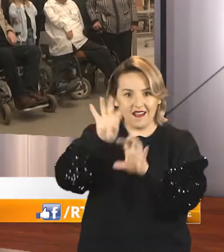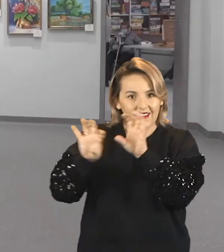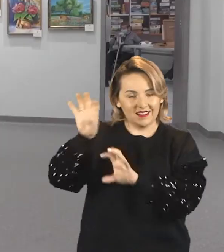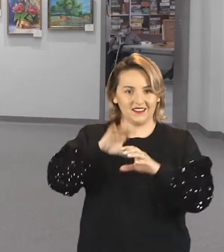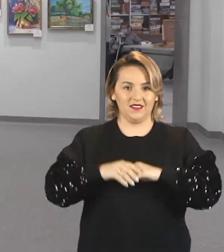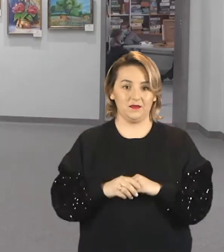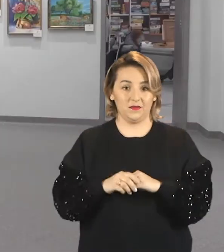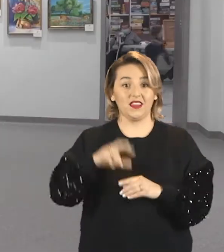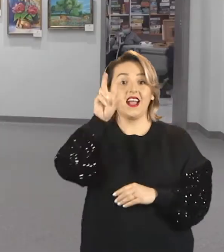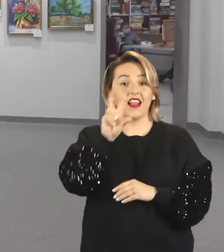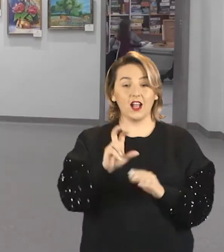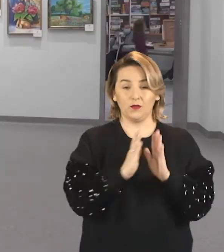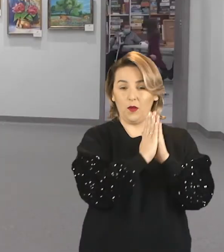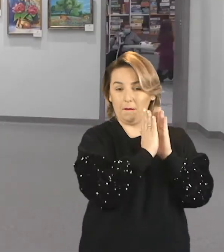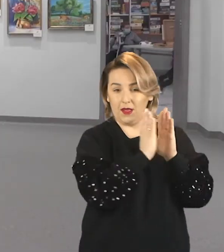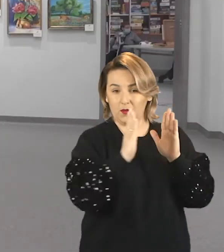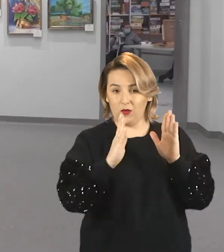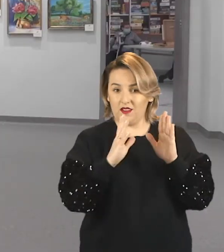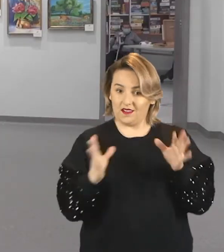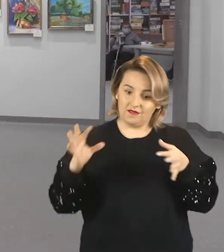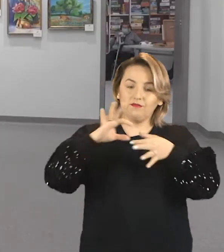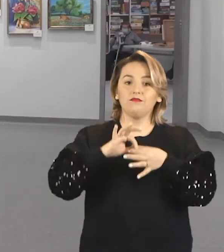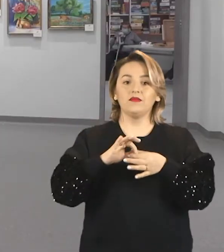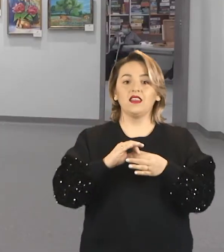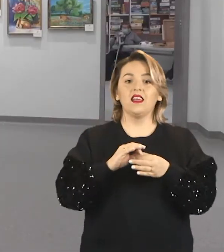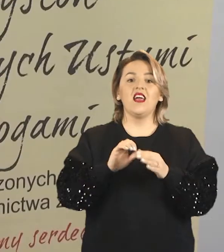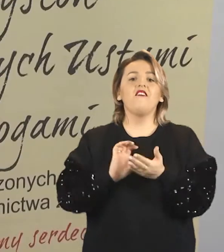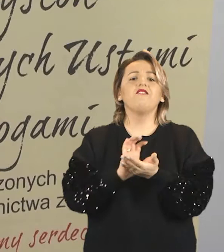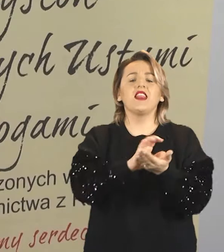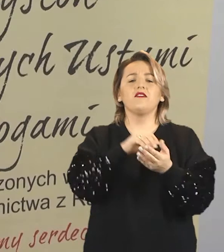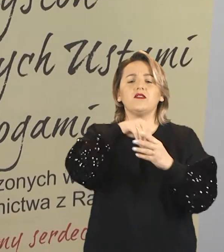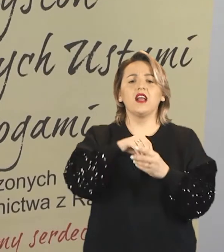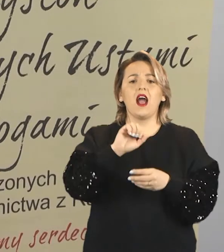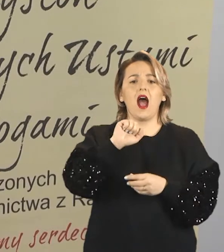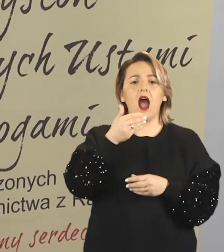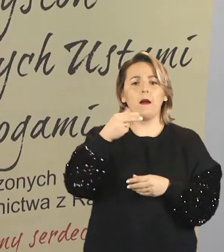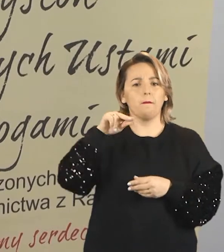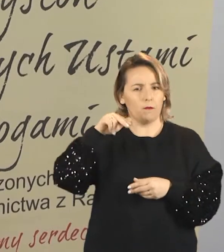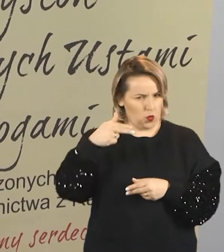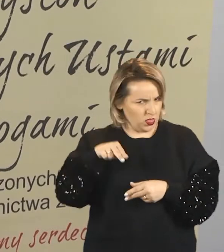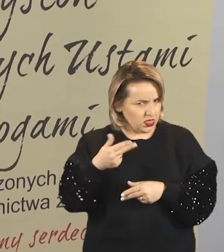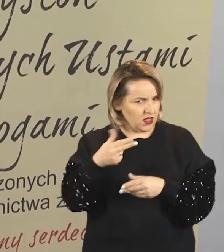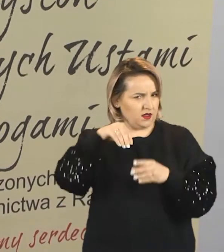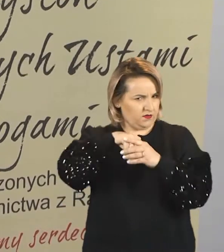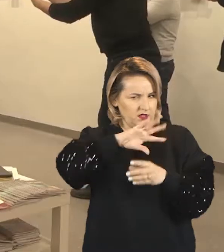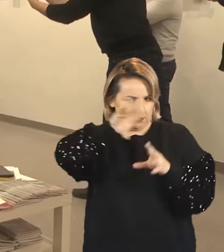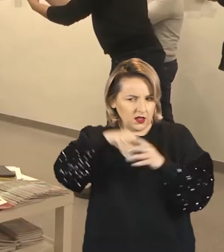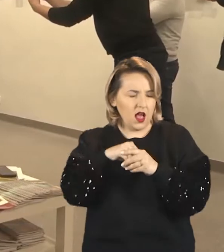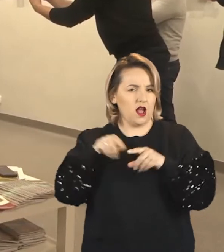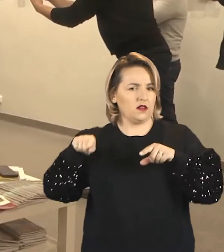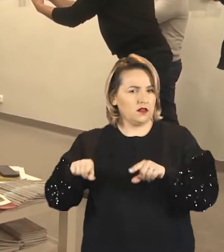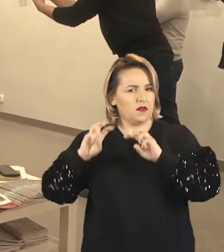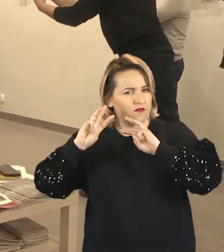dzieł. Radziborska Biblioteka wspólnie z wydawnictwem AMUN artyści malujący ustami i nogami zorganizowali